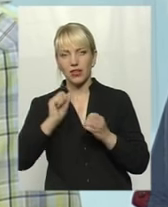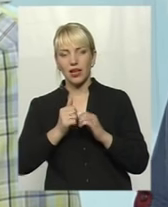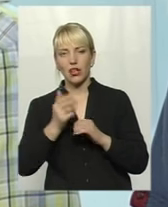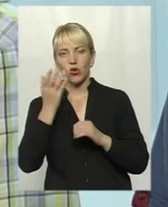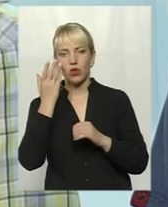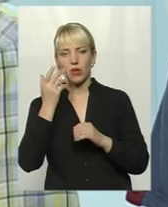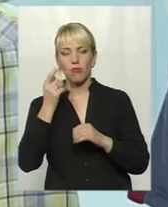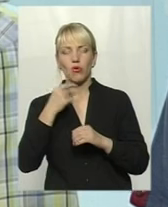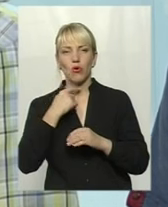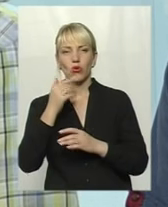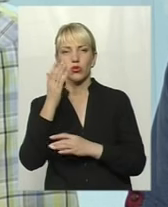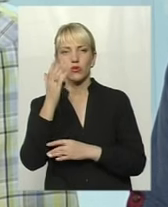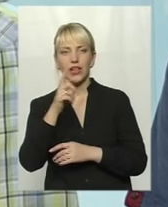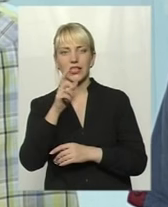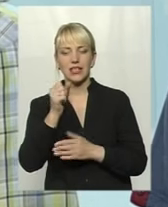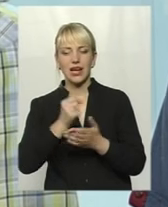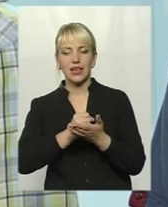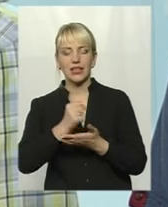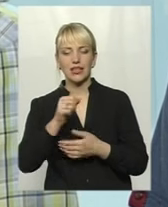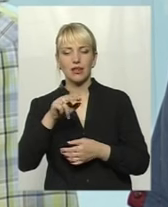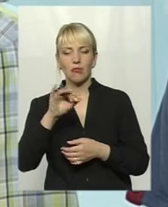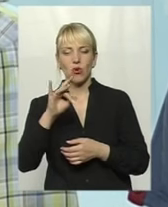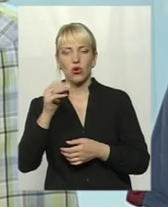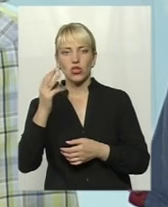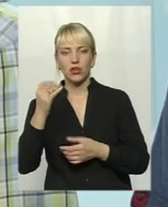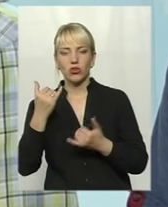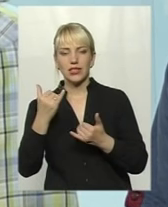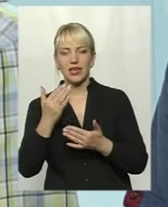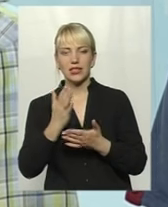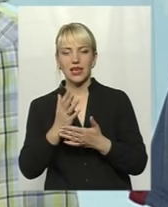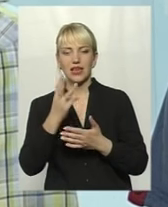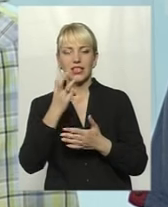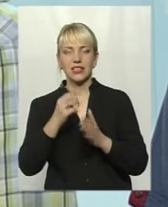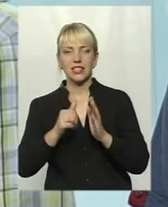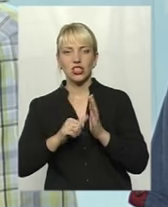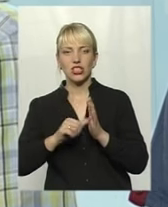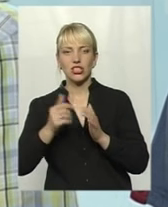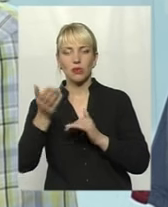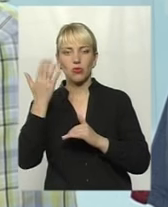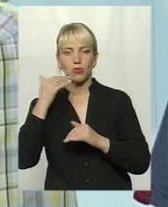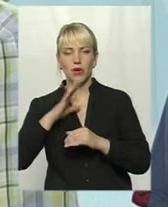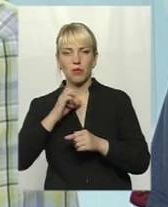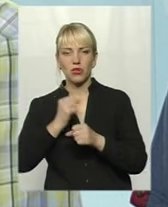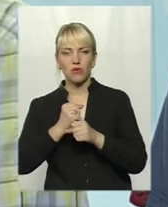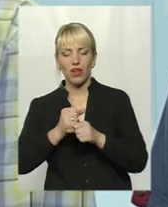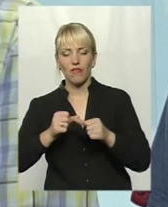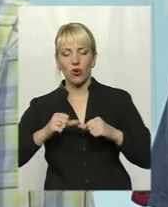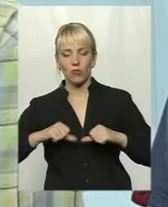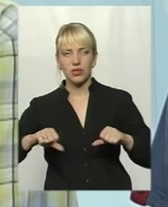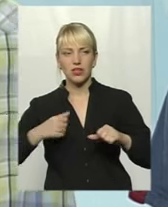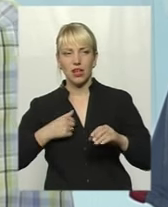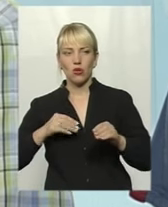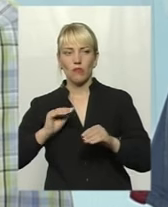Президенти Порошенка. На даний момент 306 виборців. Крім того, тоді працюючи головою дільничної виборчої комісії, я добавив 20